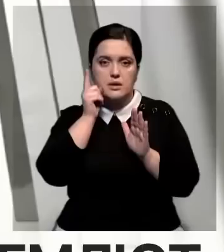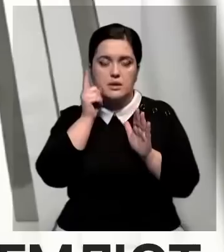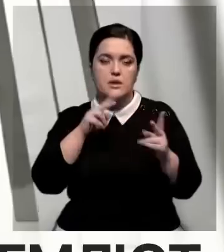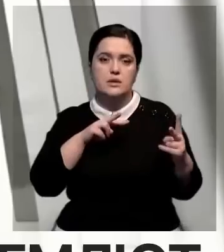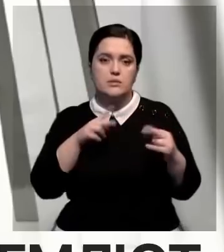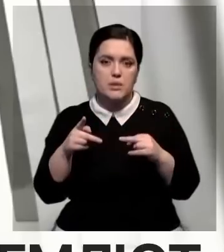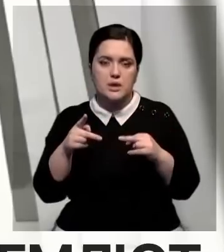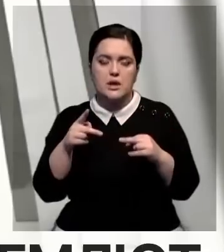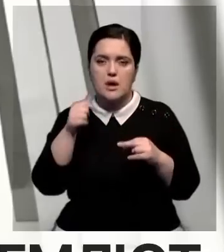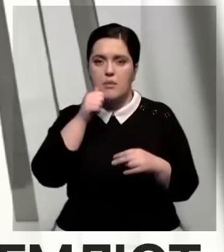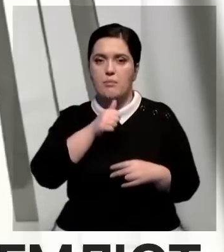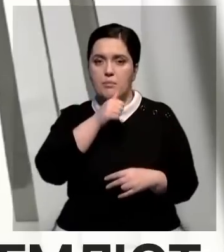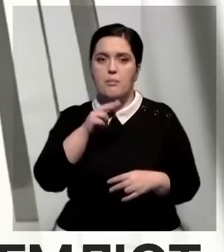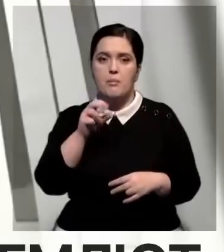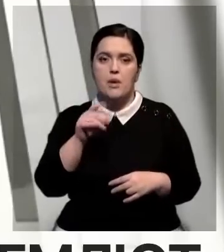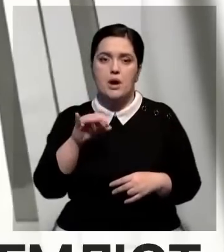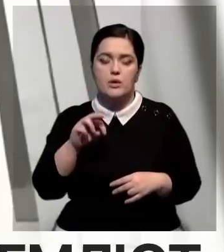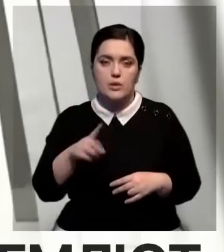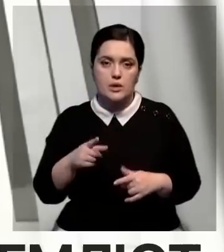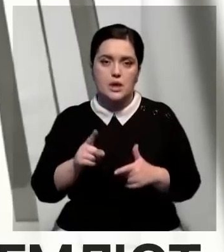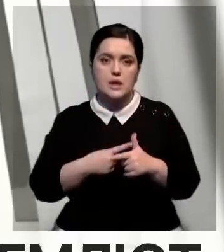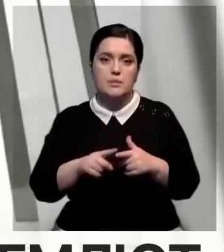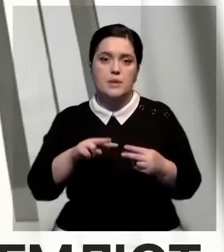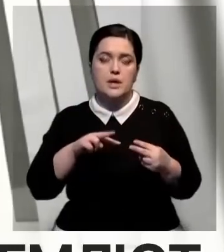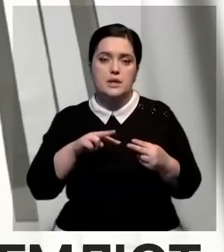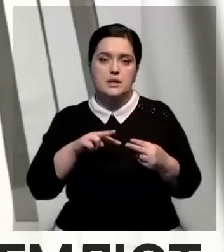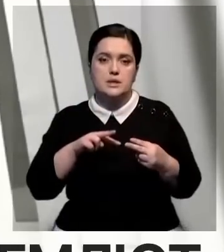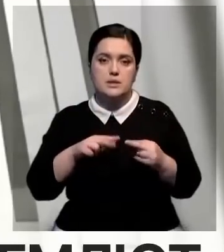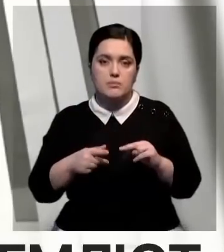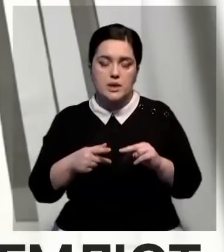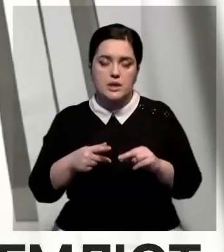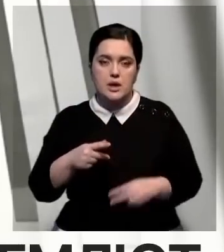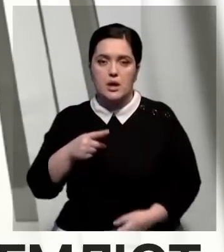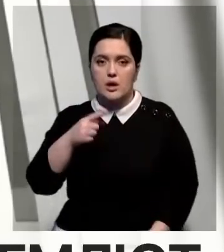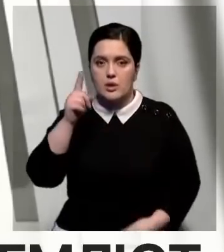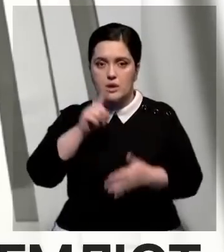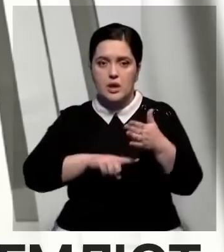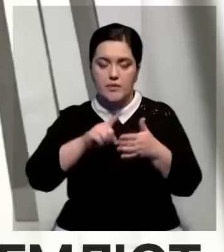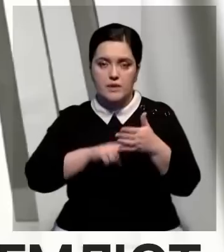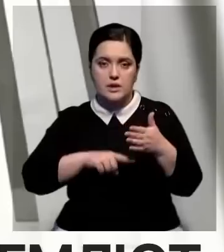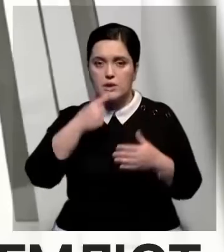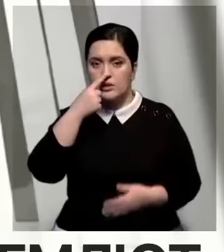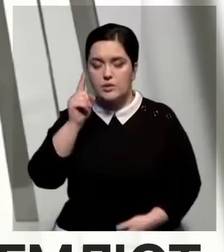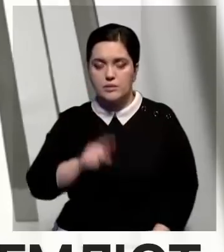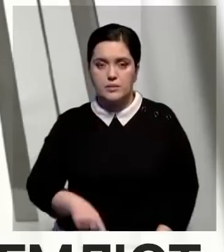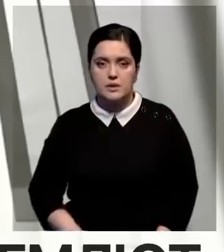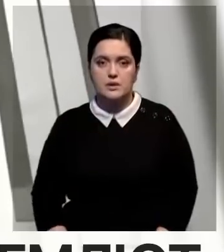пароля, либо смене попытки смены доверенного абонентского номера.